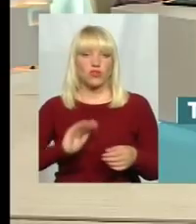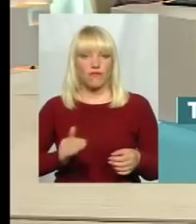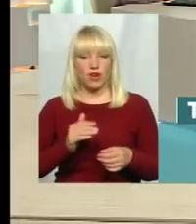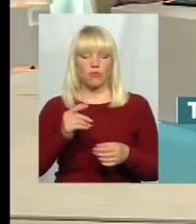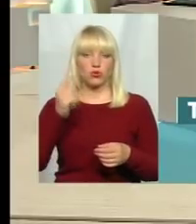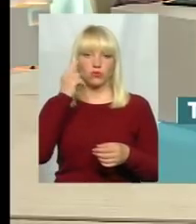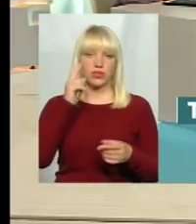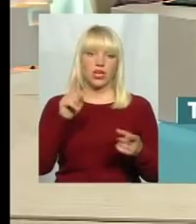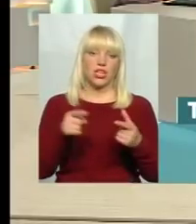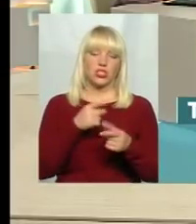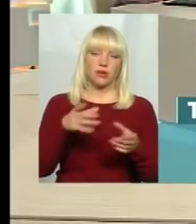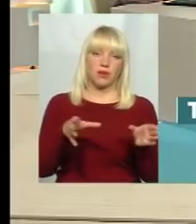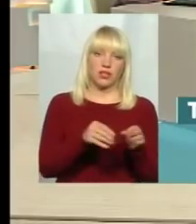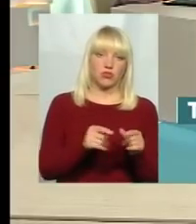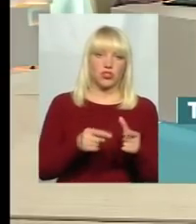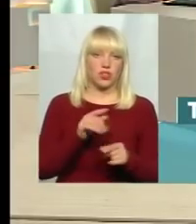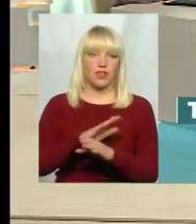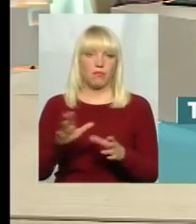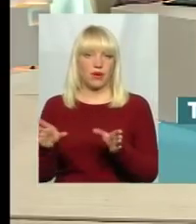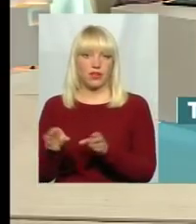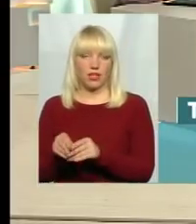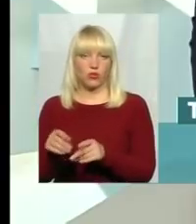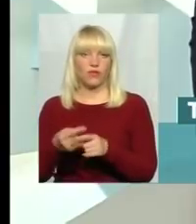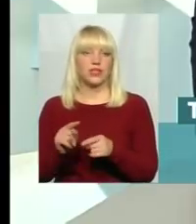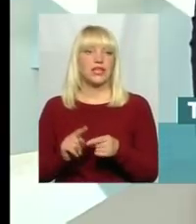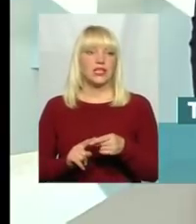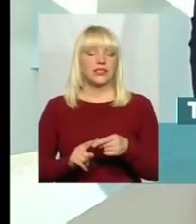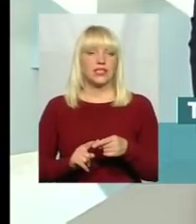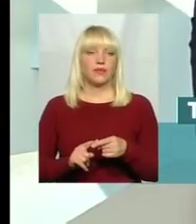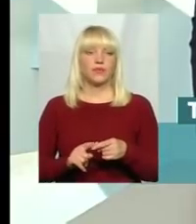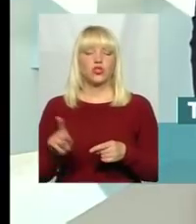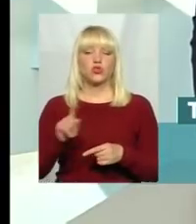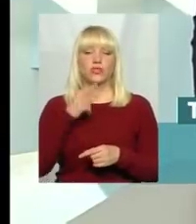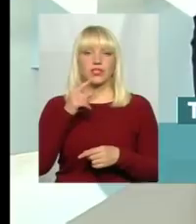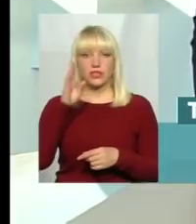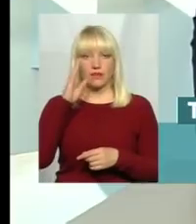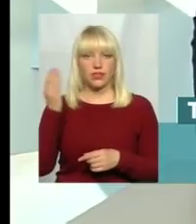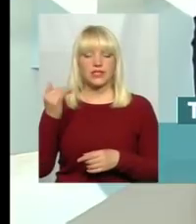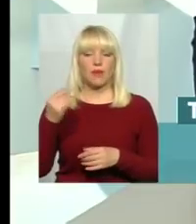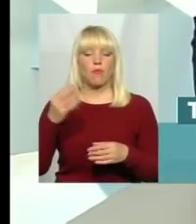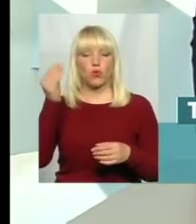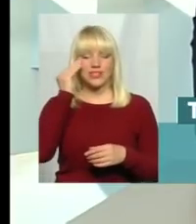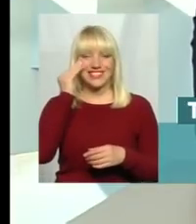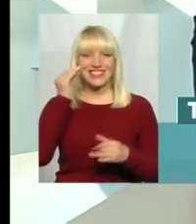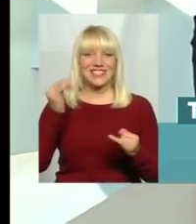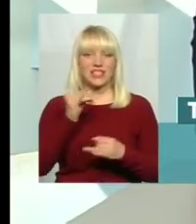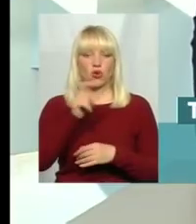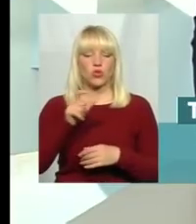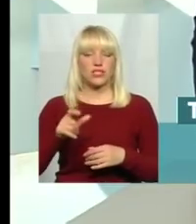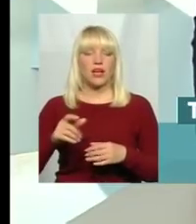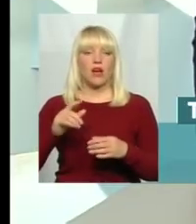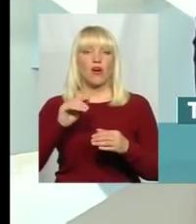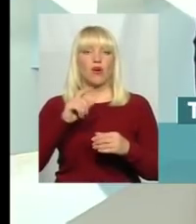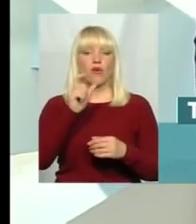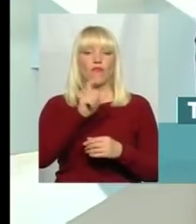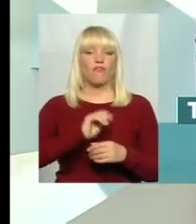Тому сьогодні, от то, що пан Михайлов сказав, це є позиція зацікавлених особ, в особі, там, маленьких фермерів, або таких